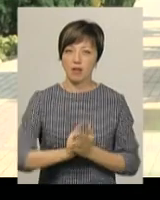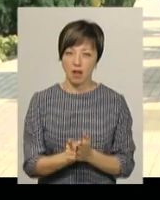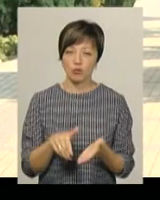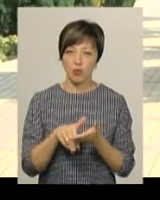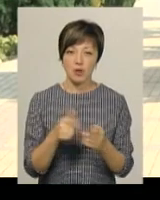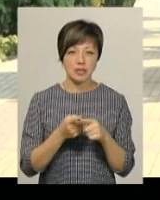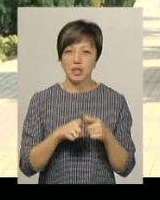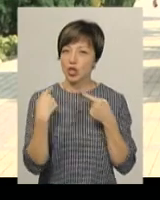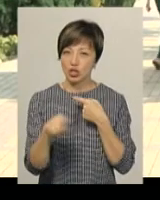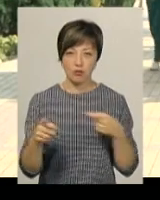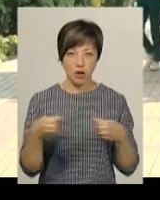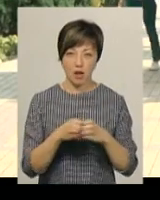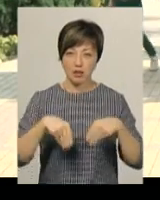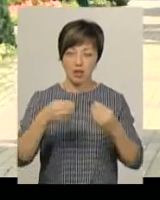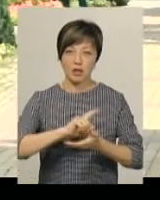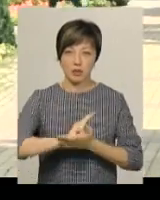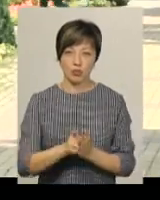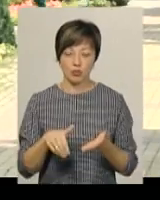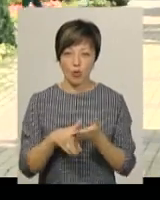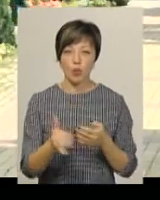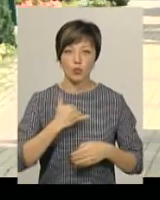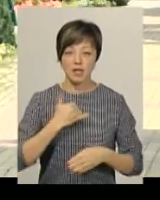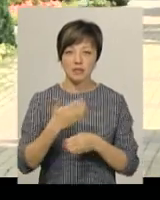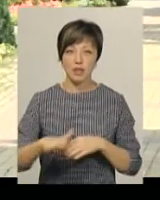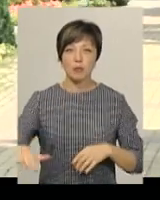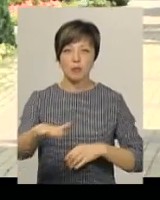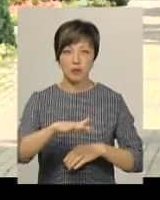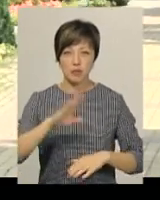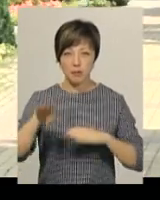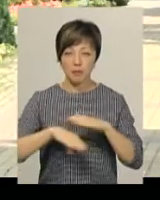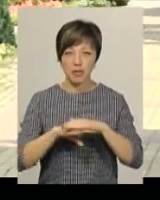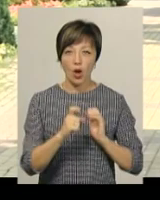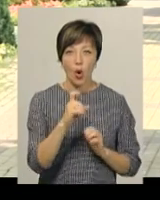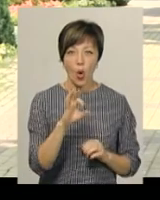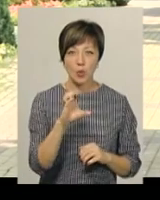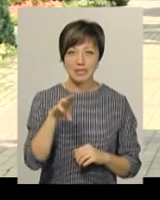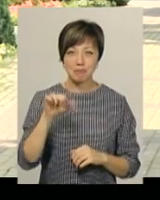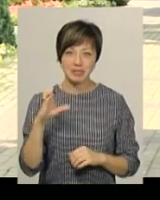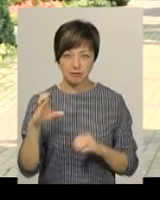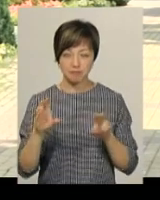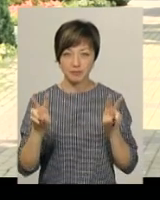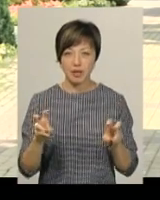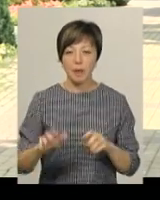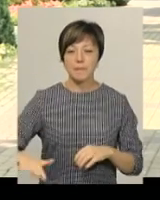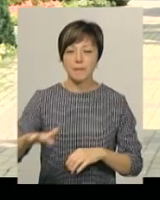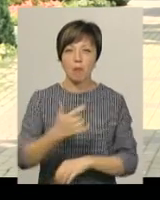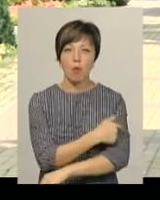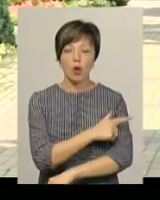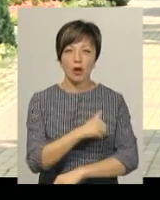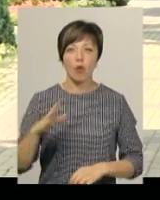допомоги, це не та бригада, яка надає невідкладну. У нас виділено приміщення під хоспіс. Це приміщення поліклініки